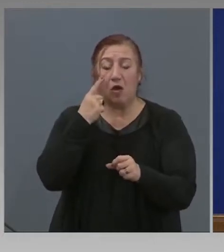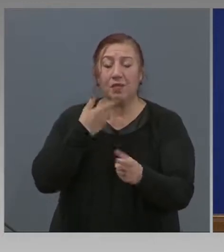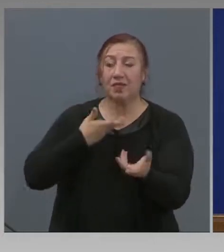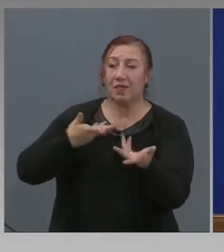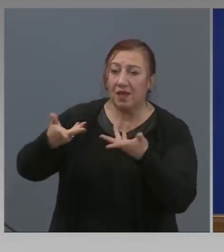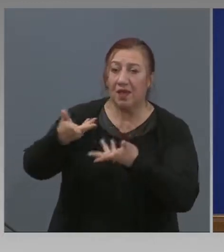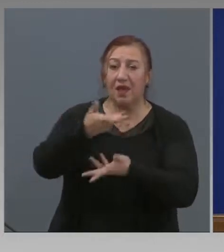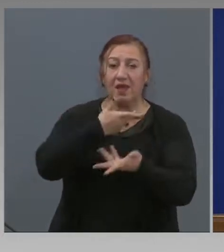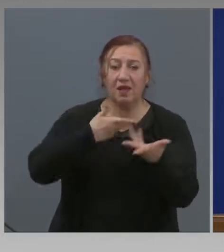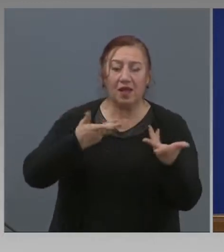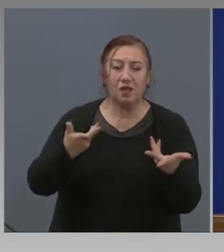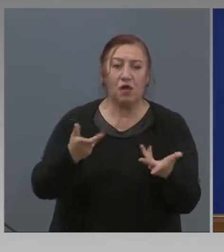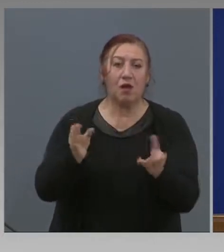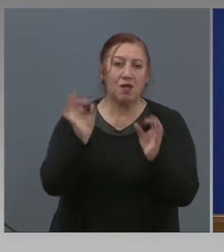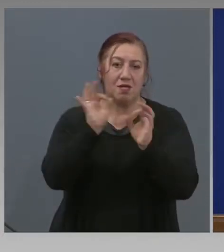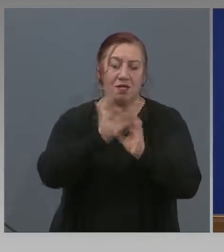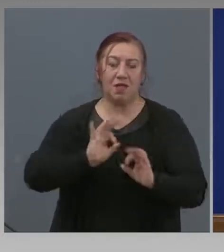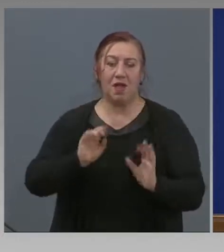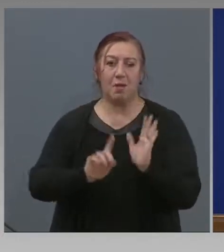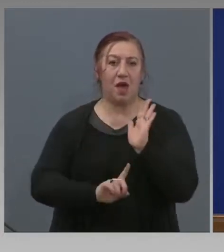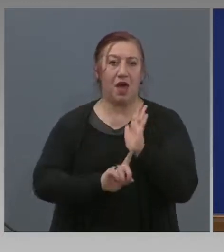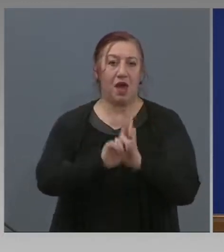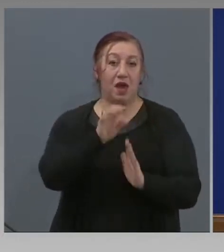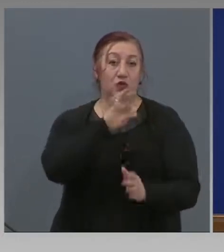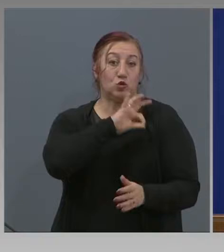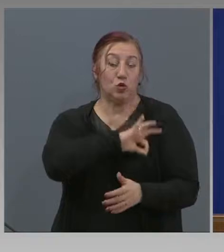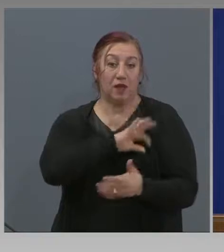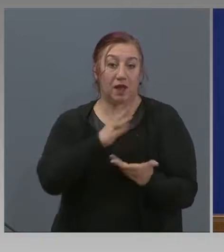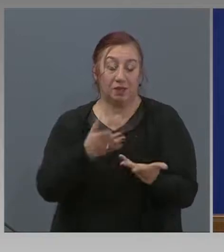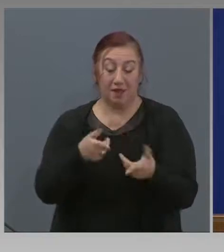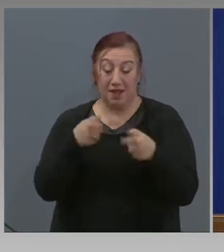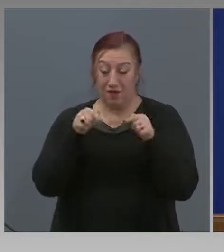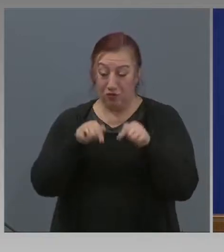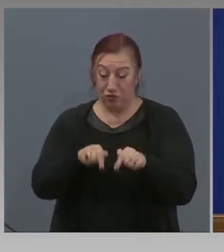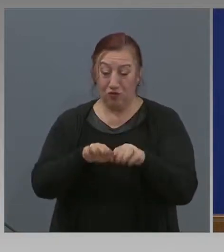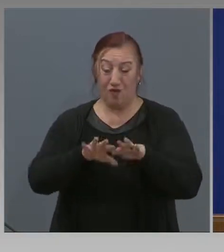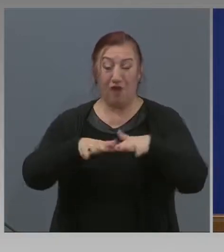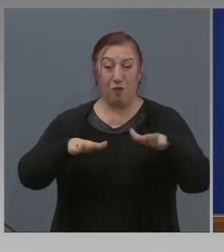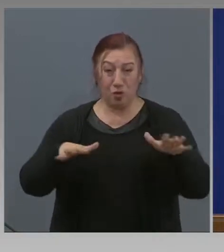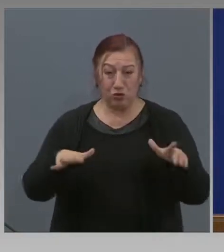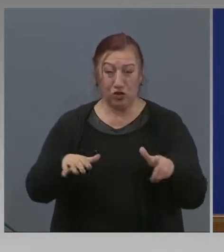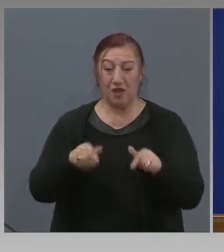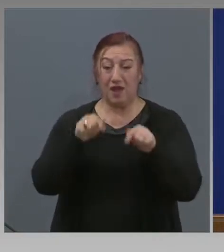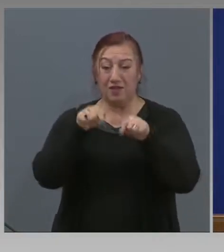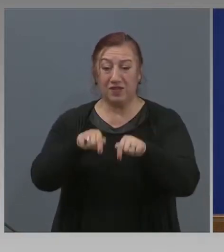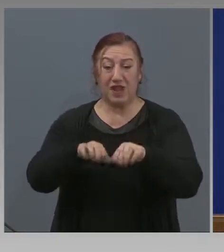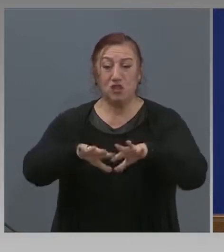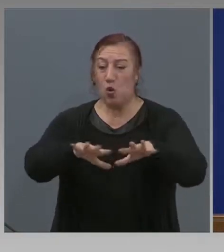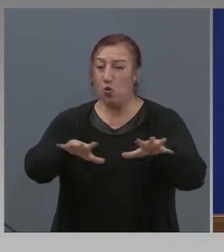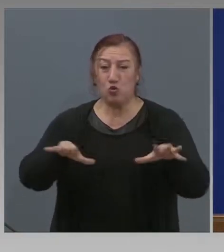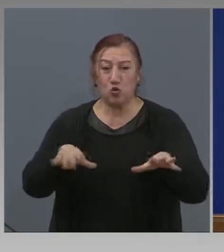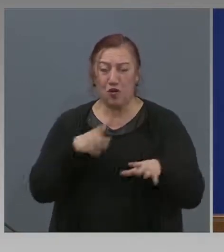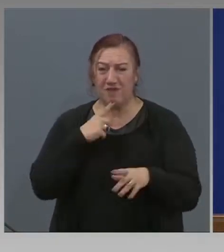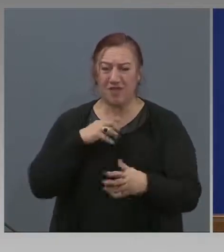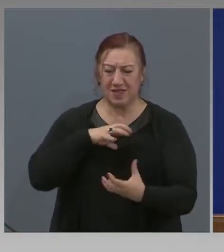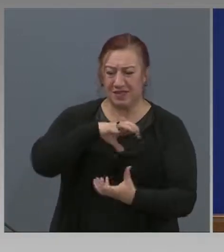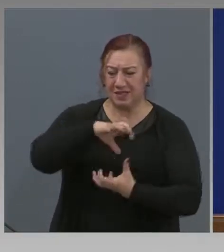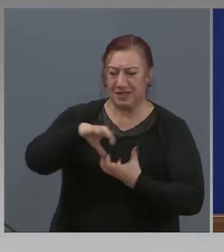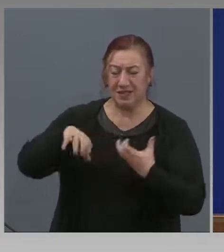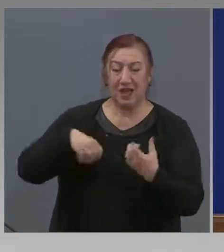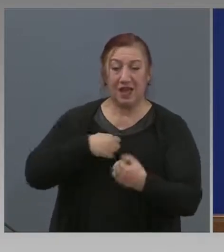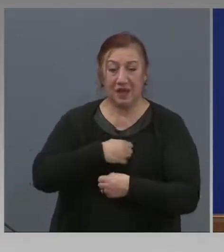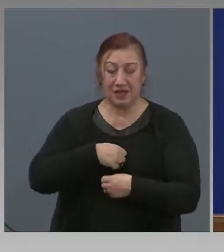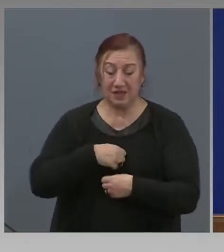безплоден. Освен това, в това положение, в тези условия на криза. Значи